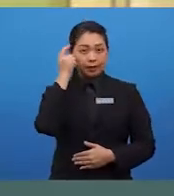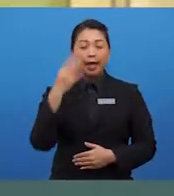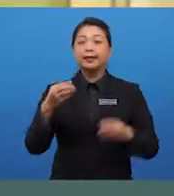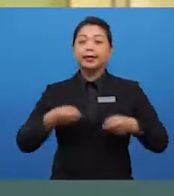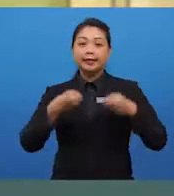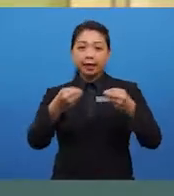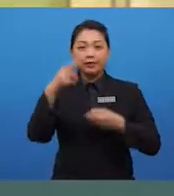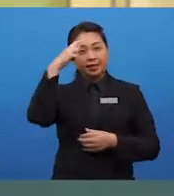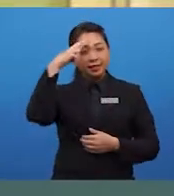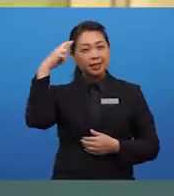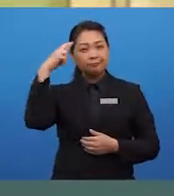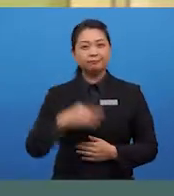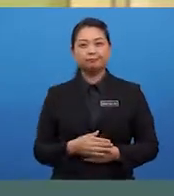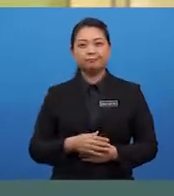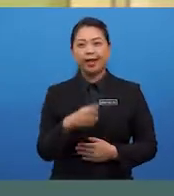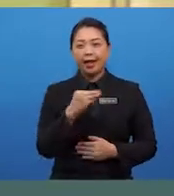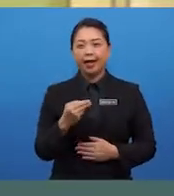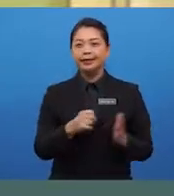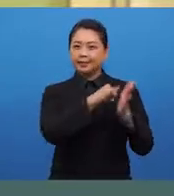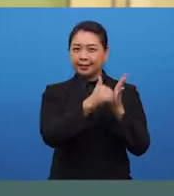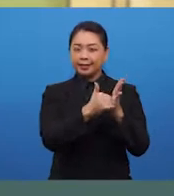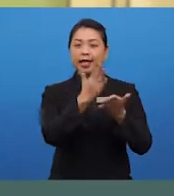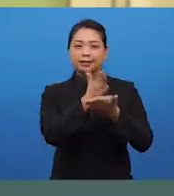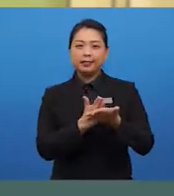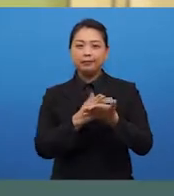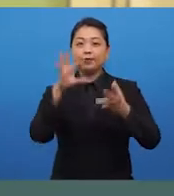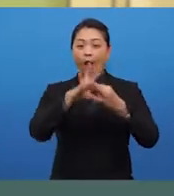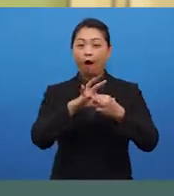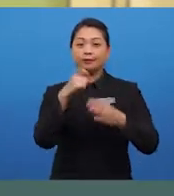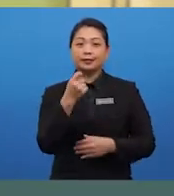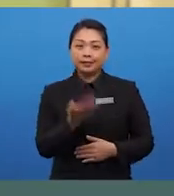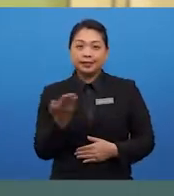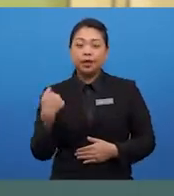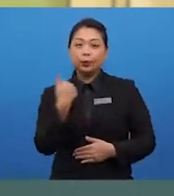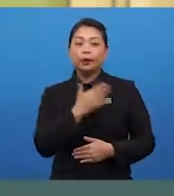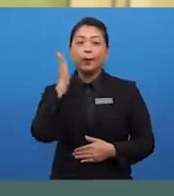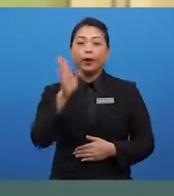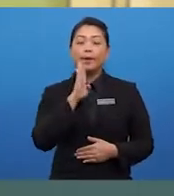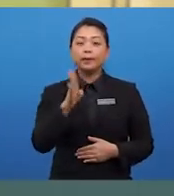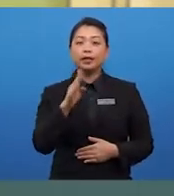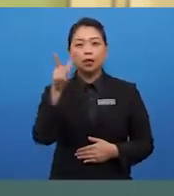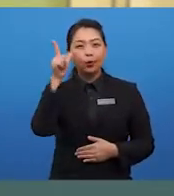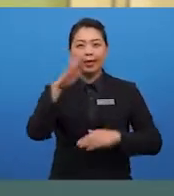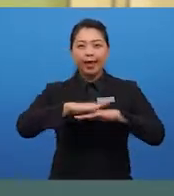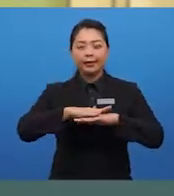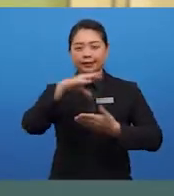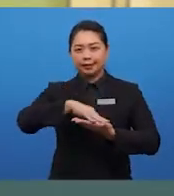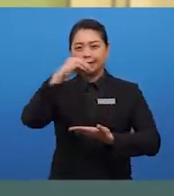bahasa yang betul. Ini adalah beberapa kemahiran yang kita akan melihat dalam pelajaran